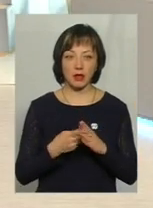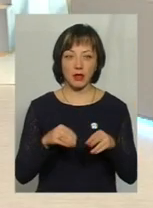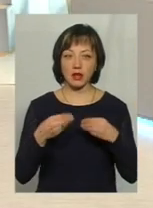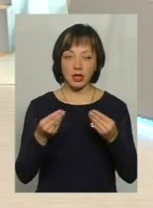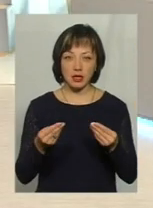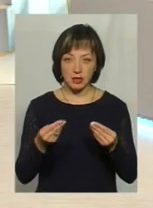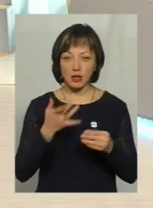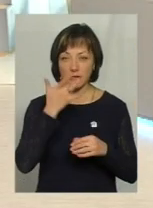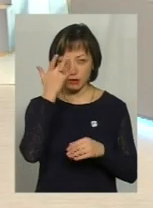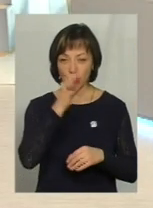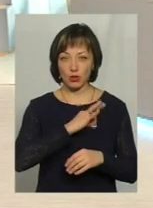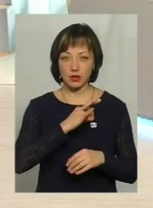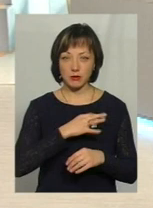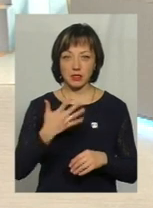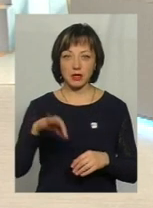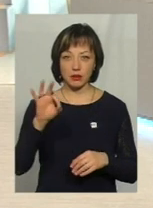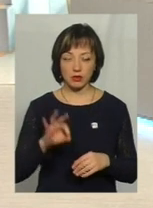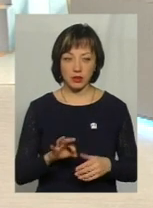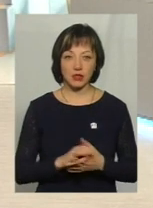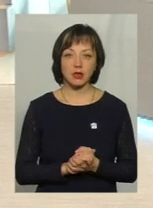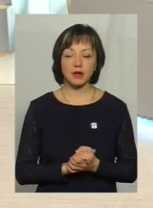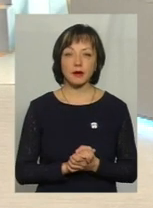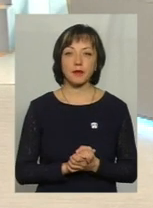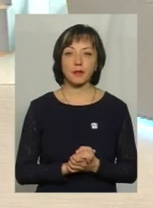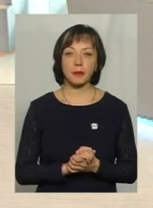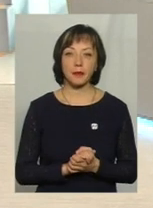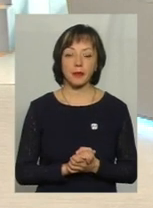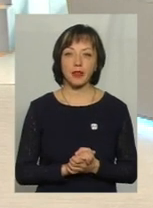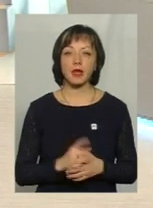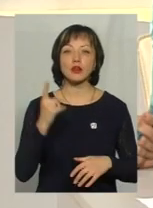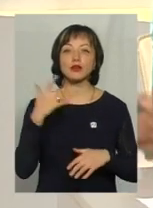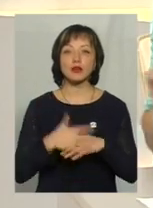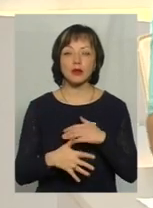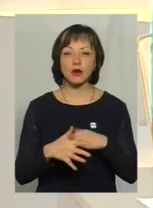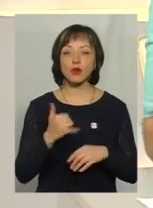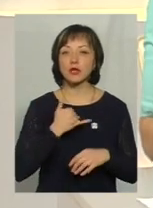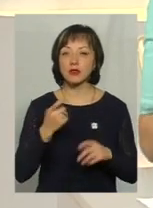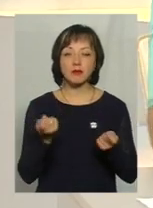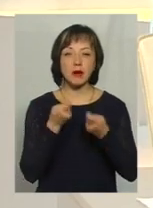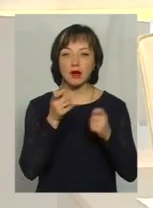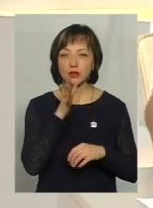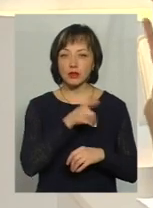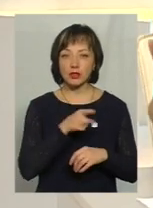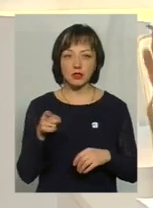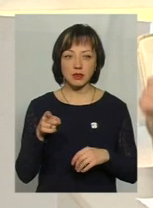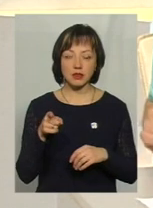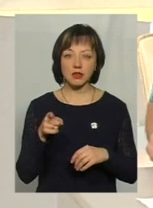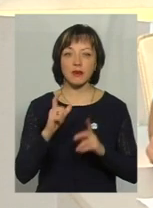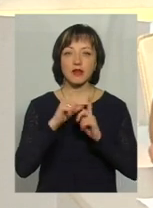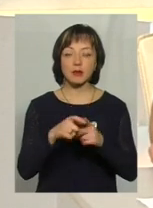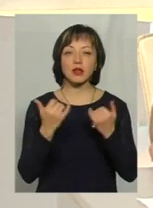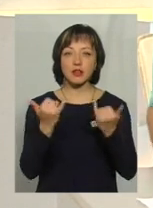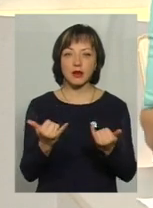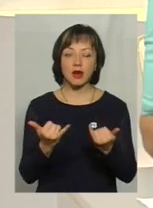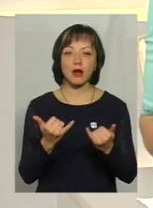дається на літо, то користується 50% як кишах. Якщо дається Ми зрозуміли, нас залишається дуже мало часу на відповідь для вас.